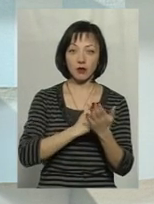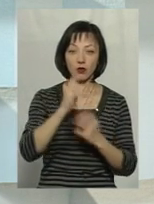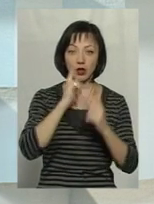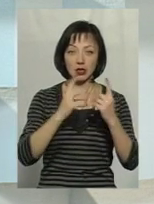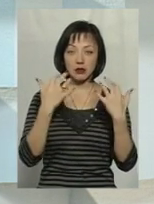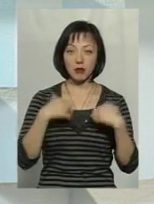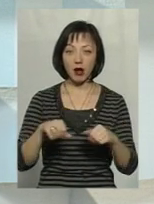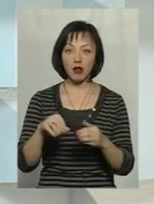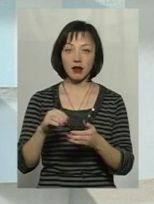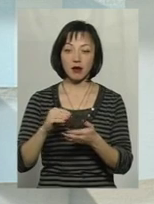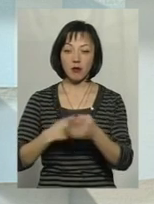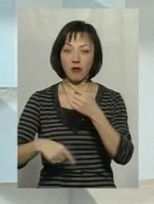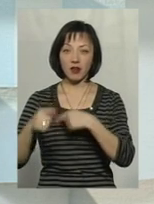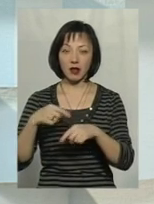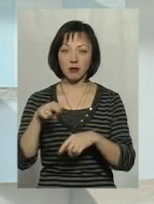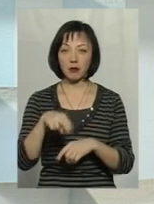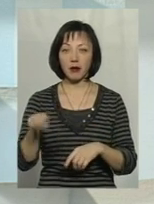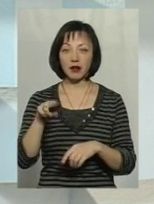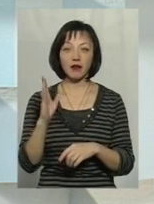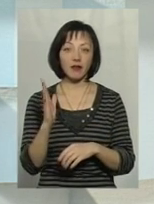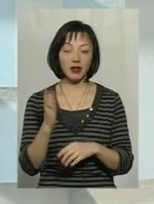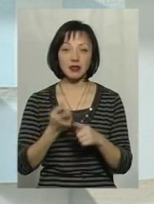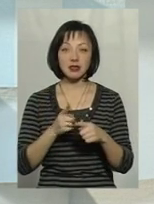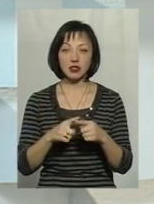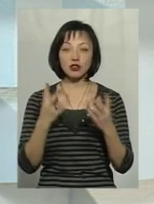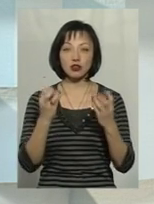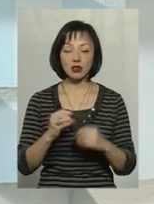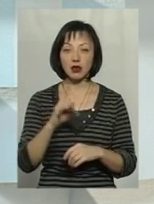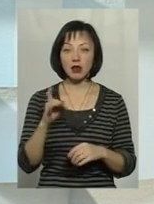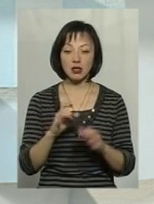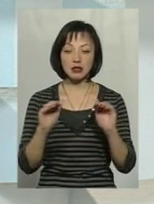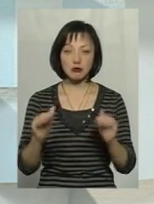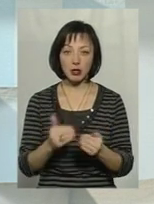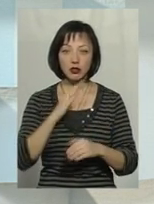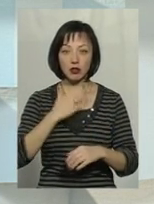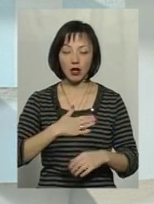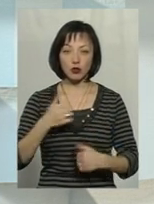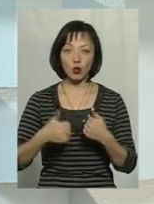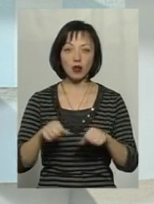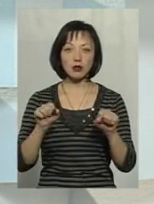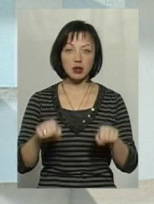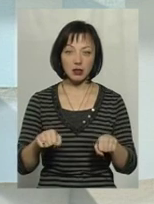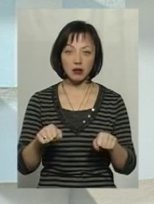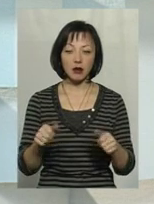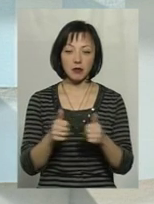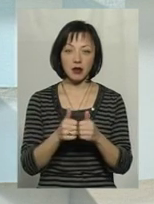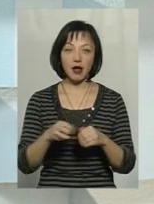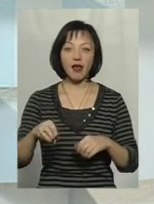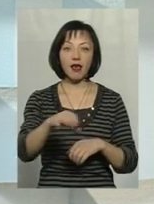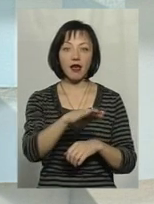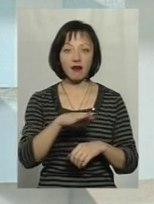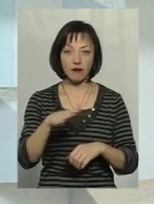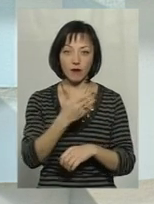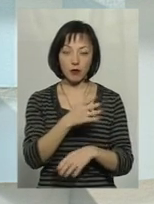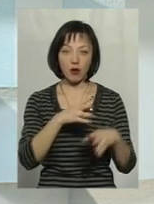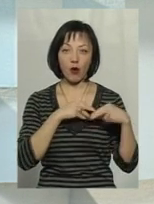надходження, які нам поверталися у вигляді ПДВ, це ще раз зменшить нашу конкурентну значностість поряд з нашими європейськими